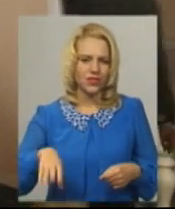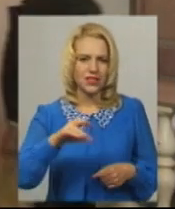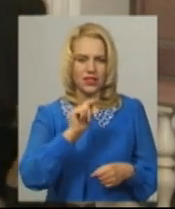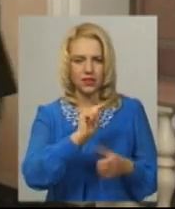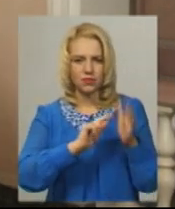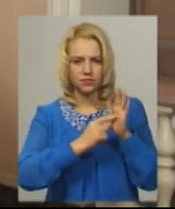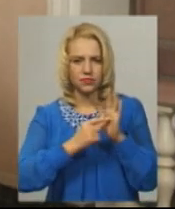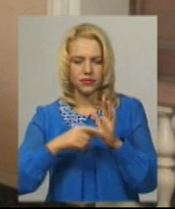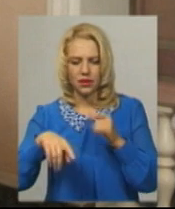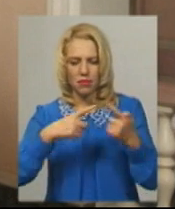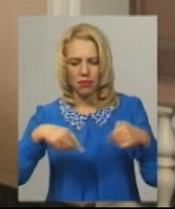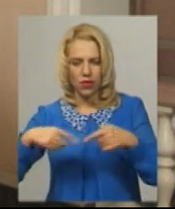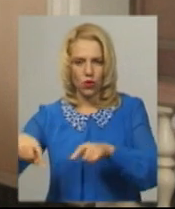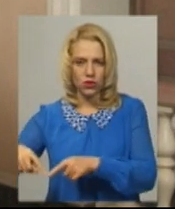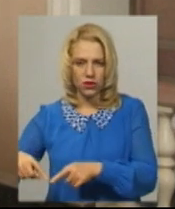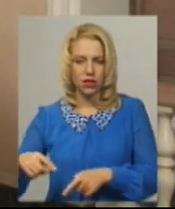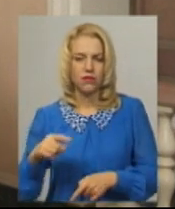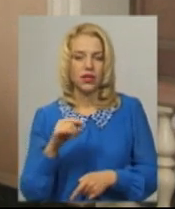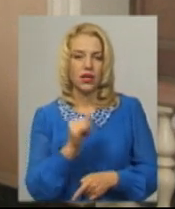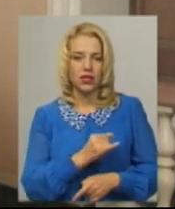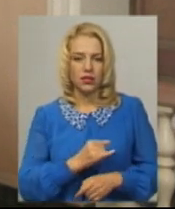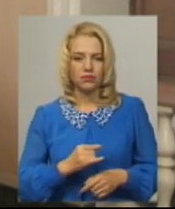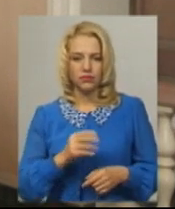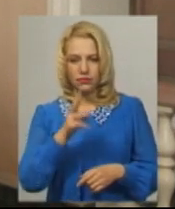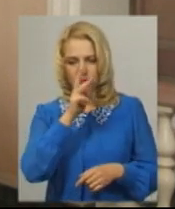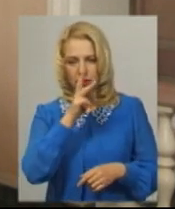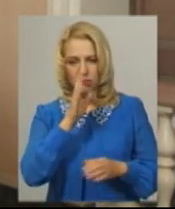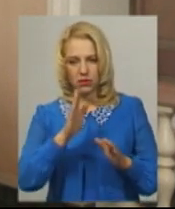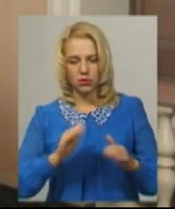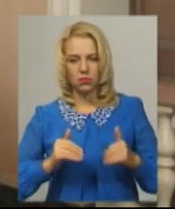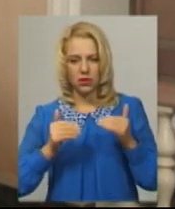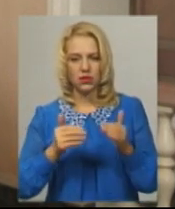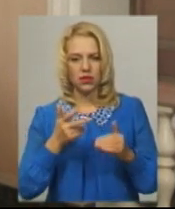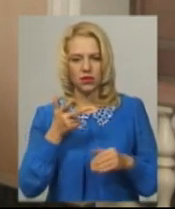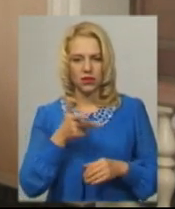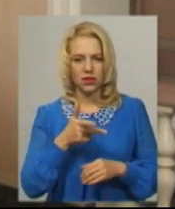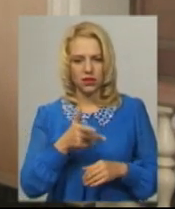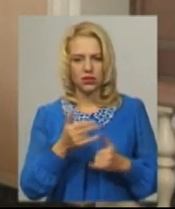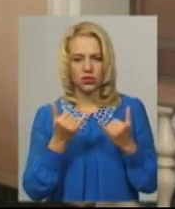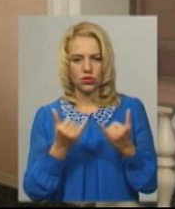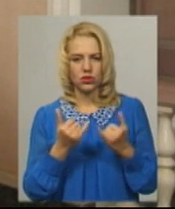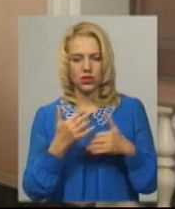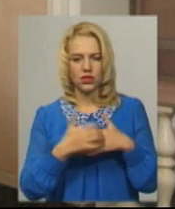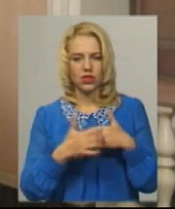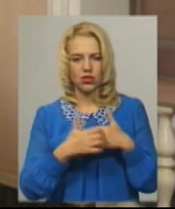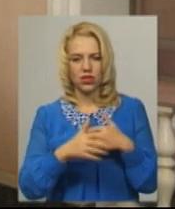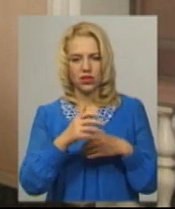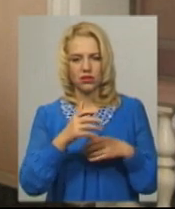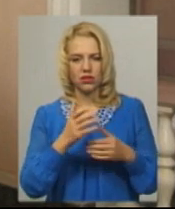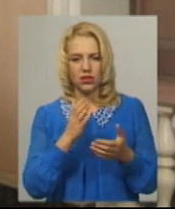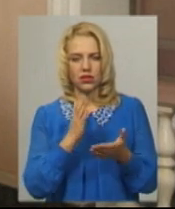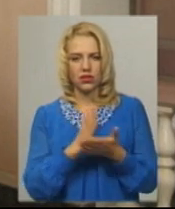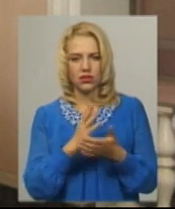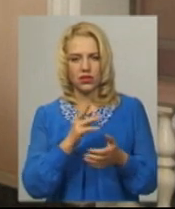всіх підрозділів нашої області. Зарплата підвищиться на 3 тисячі і сьогодні середня складає